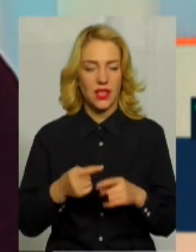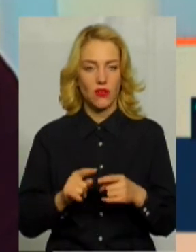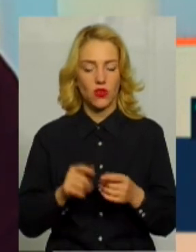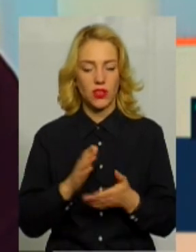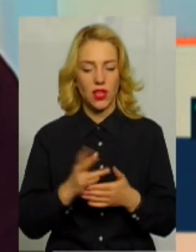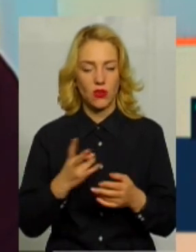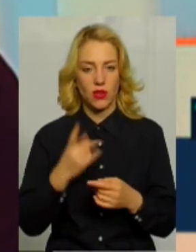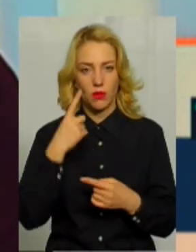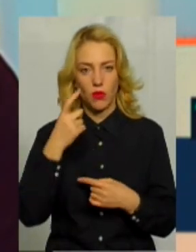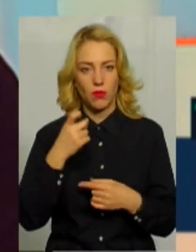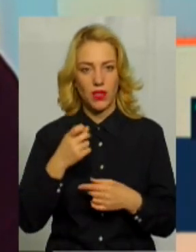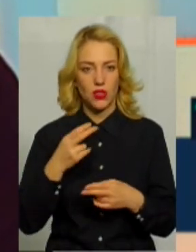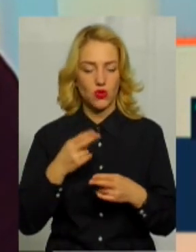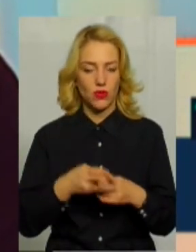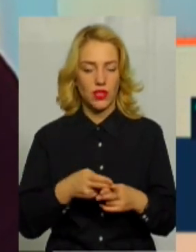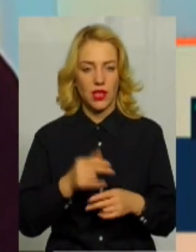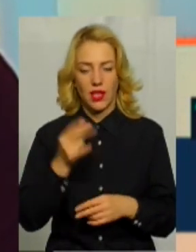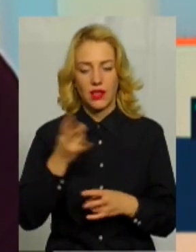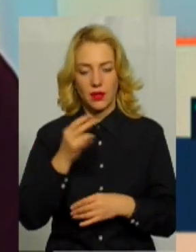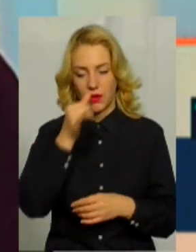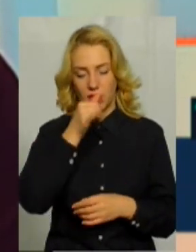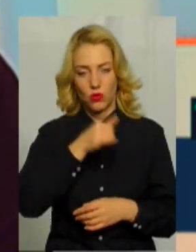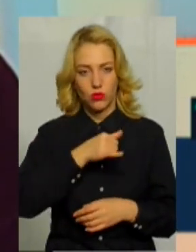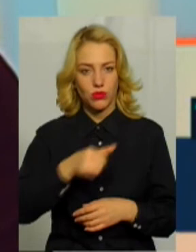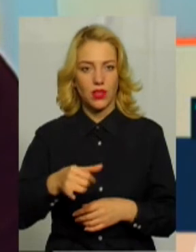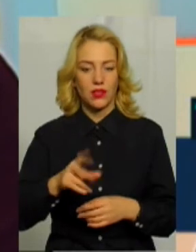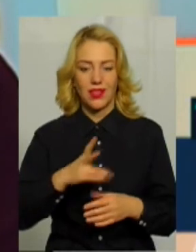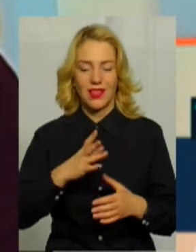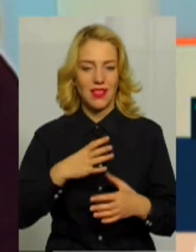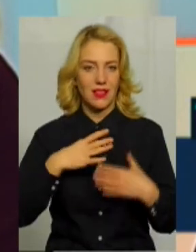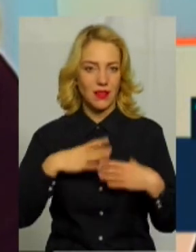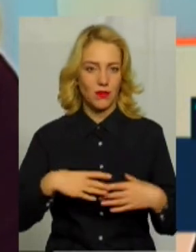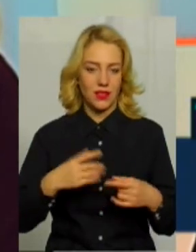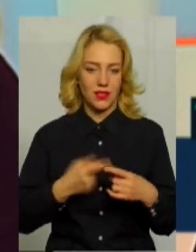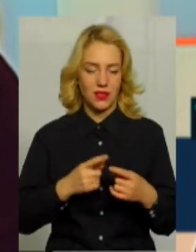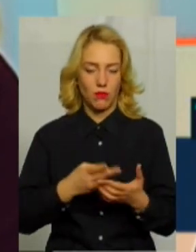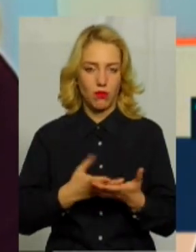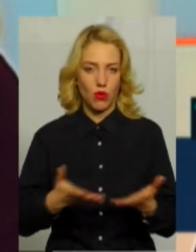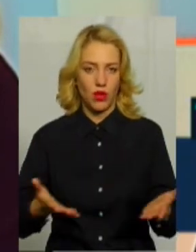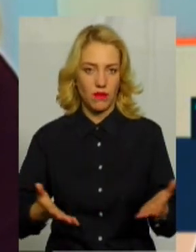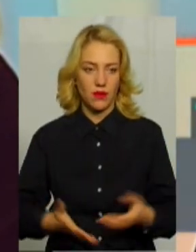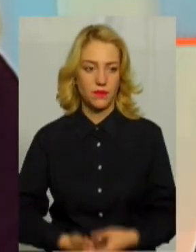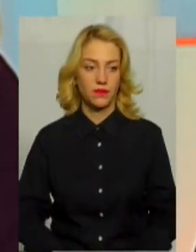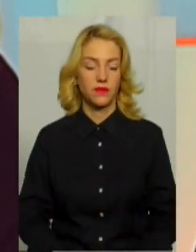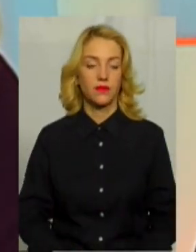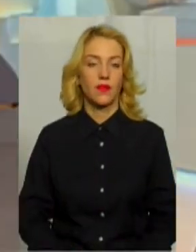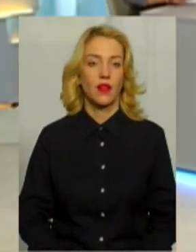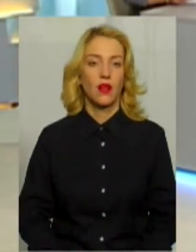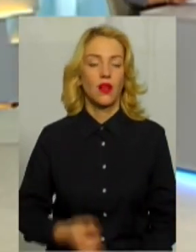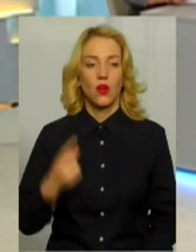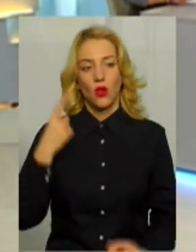є, його треба попереджувати, його треба не допускати і не миритися з цими проявами. У